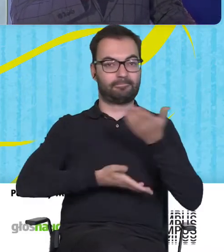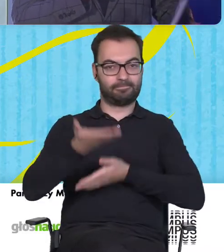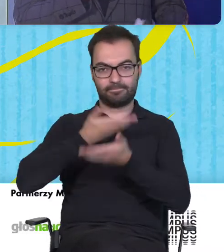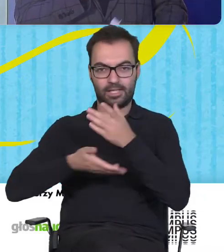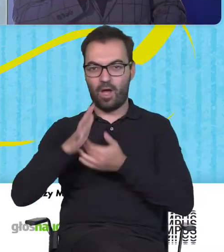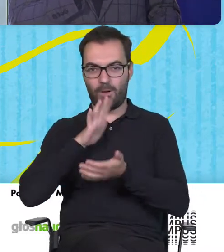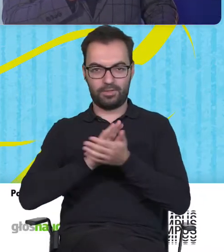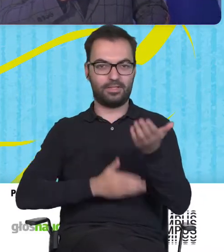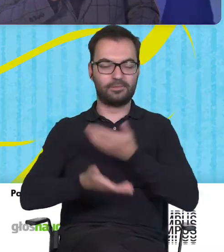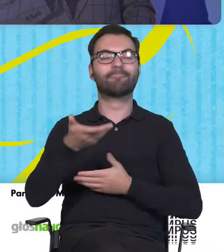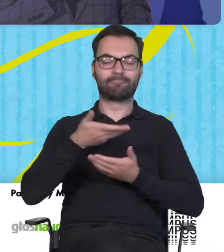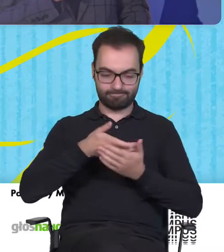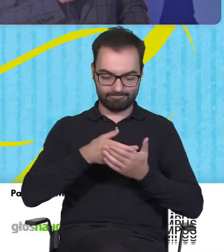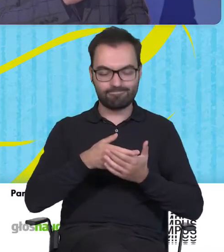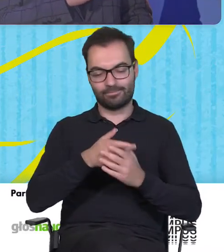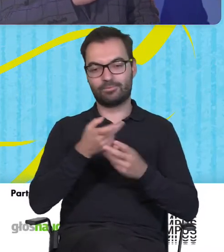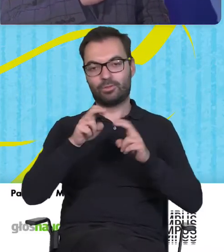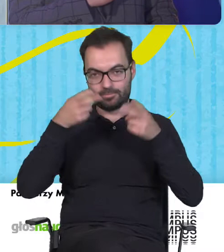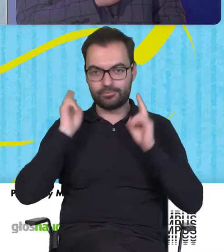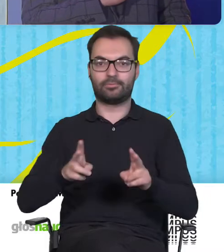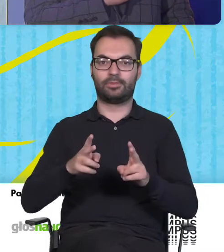stworzenia finalnej wersji naszego prototypu.